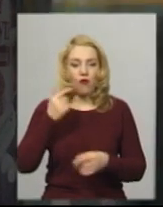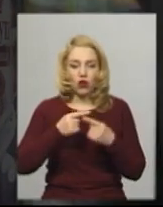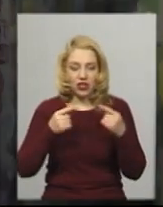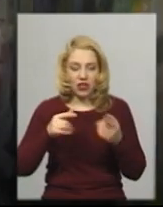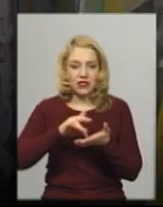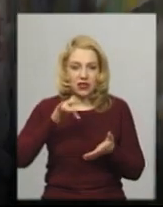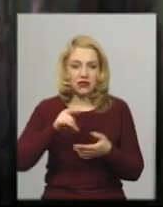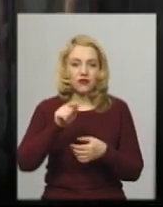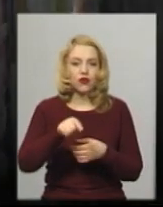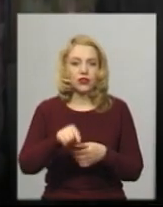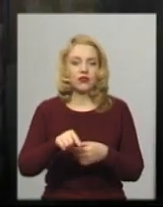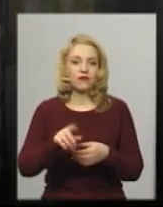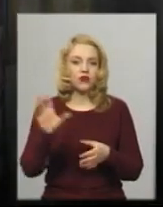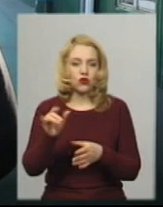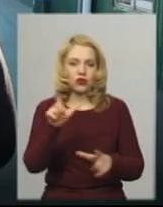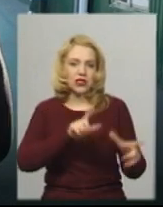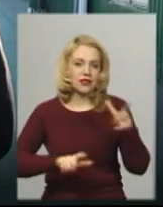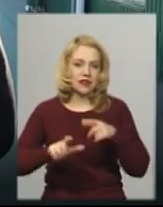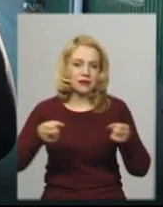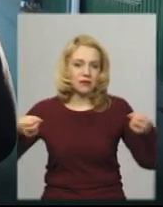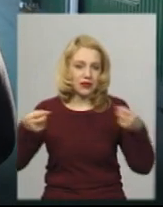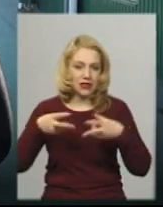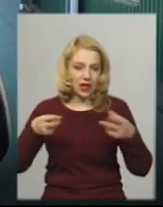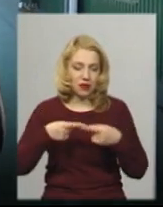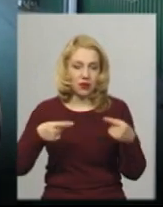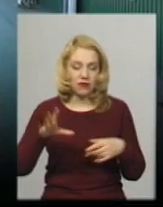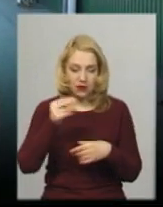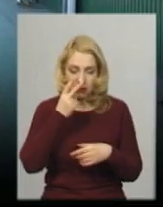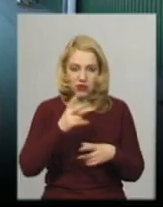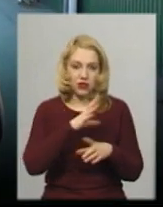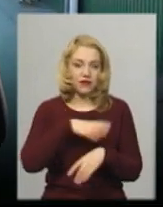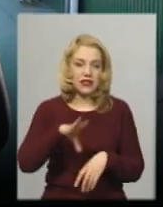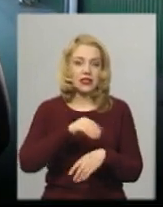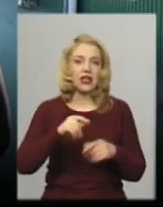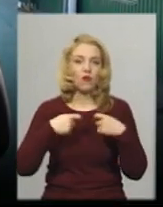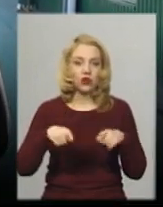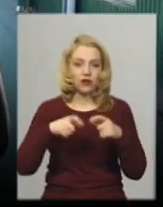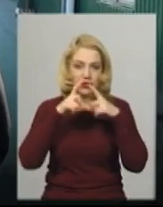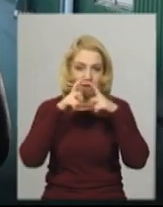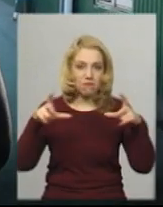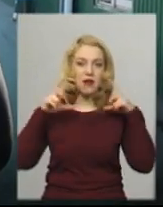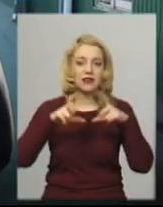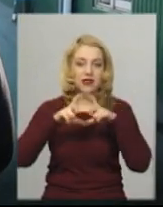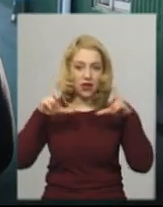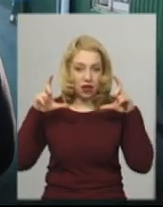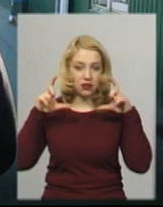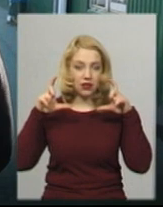Всі продавці, ви могли в цьому самі пересвідчитись, зараз можете зайти подивитись, вони всі в масках, вони всі